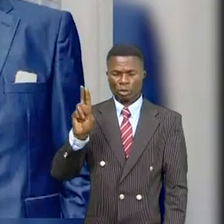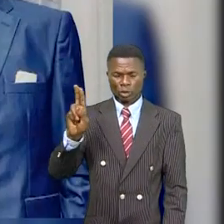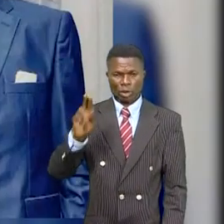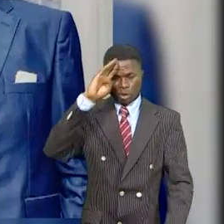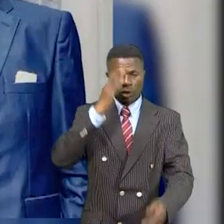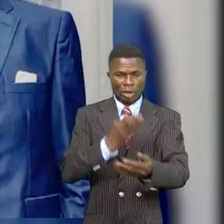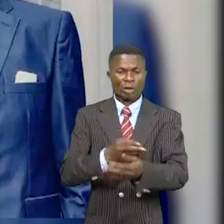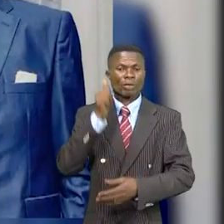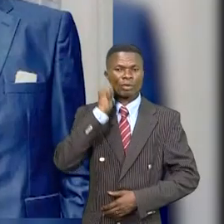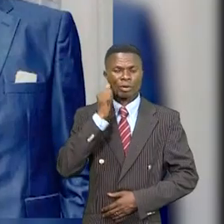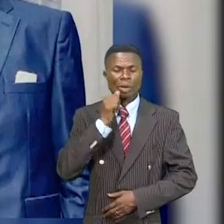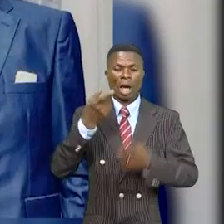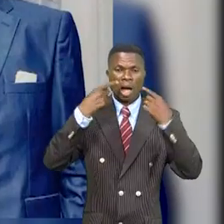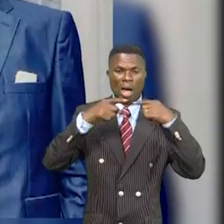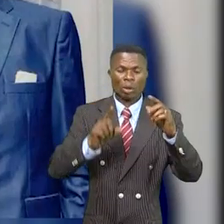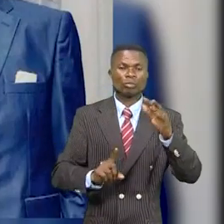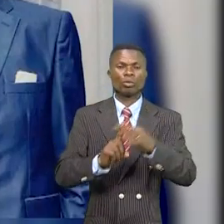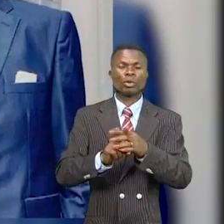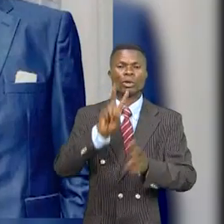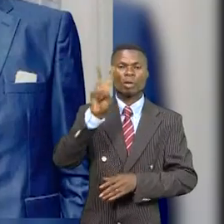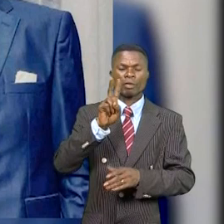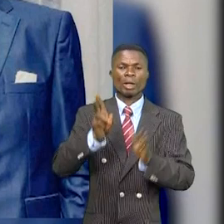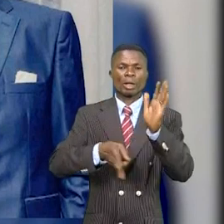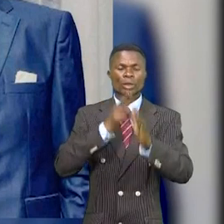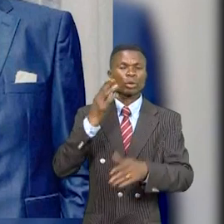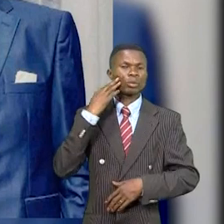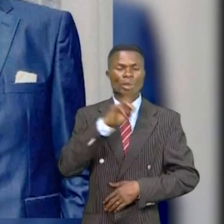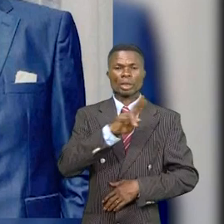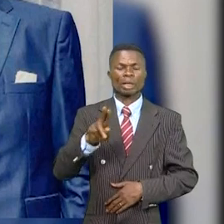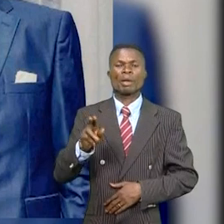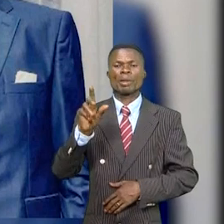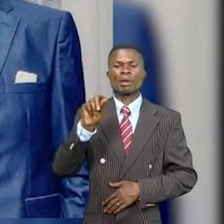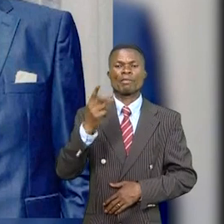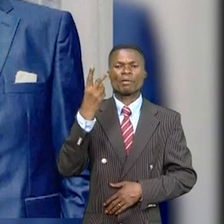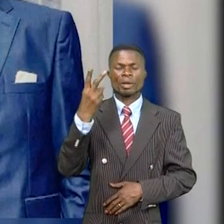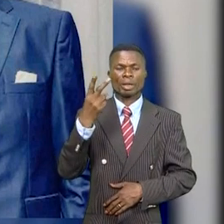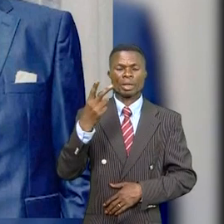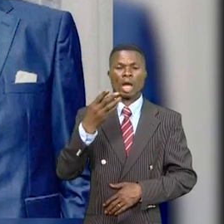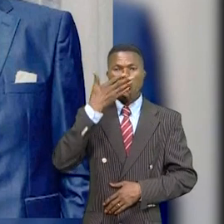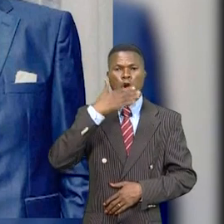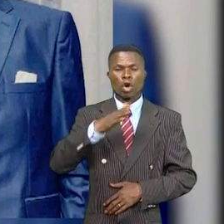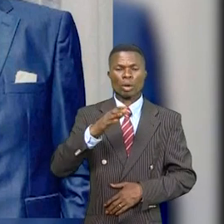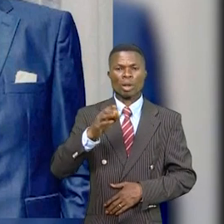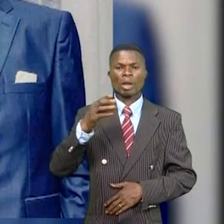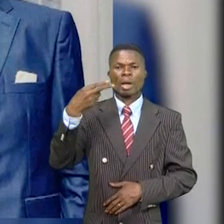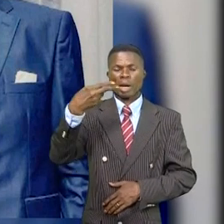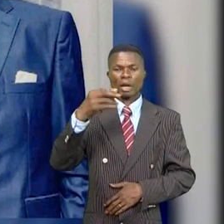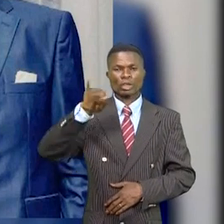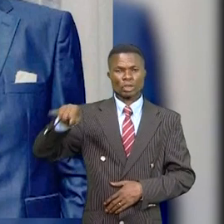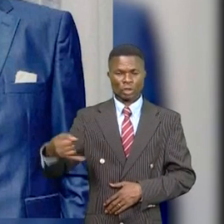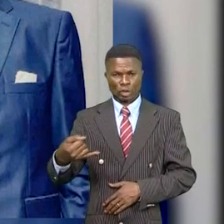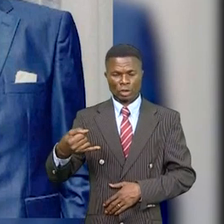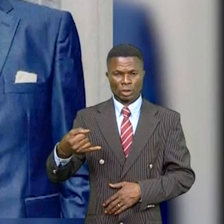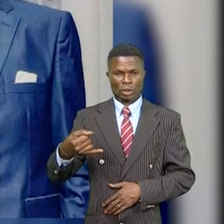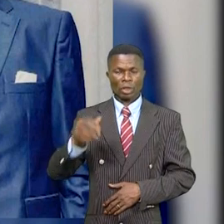Tchinkinkou annonce le décès survenu le vendredi 12 mars 2021 au centre hospitalier HJ de leurs